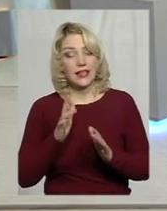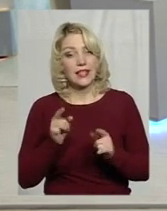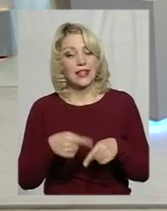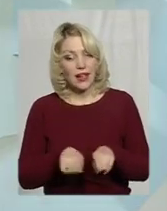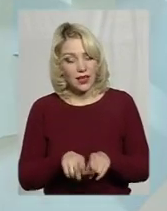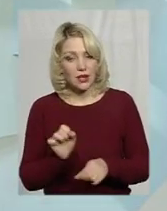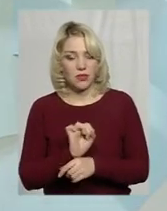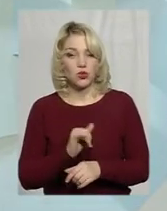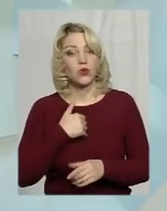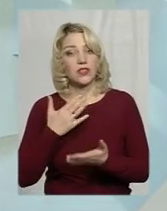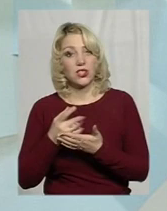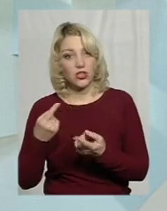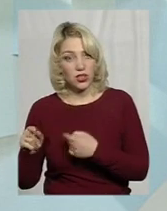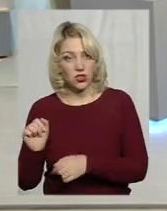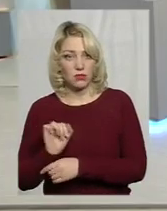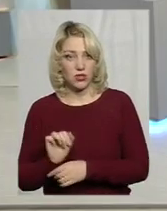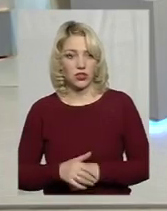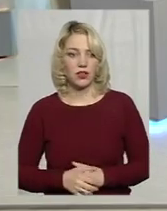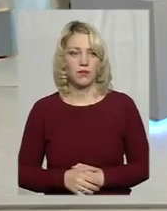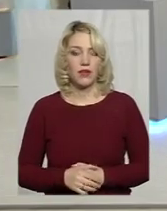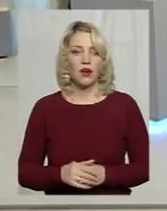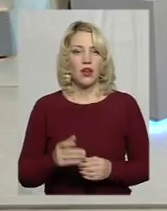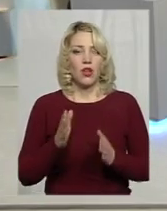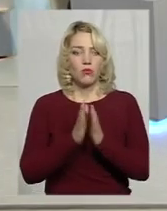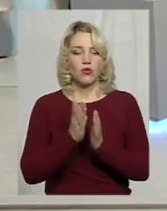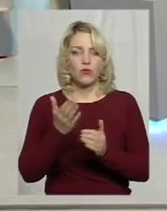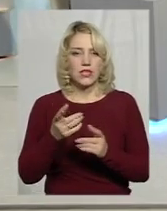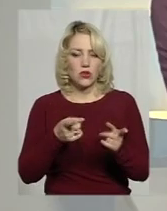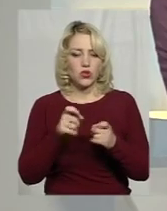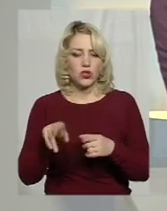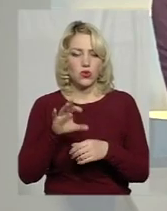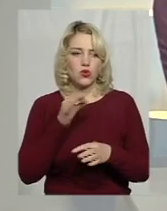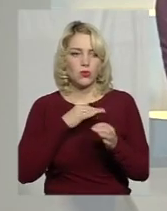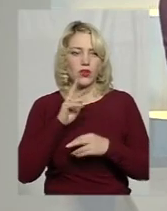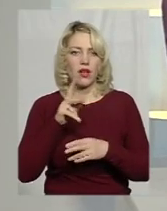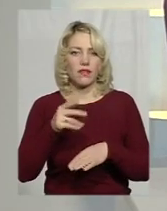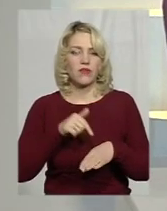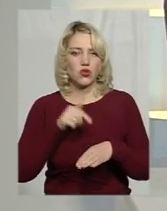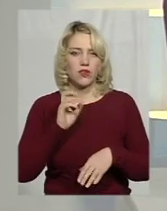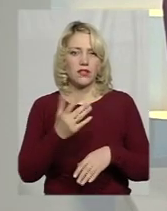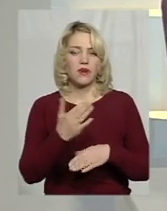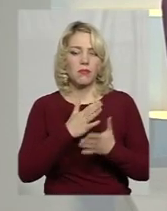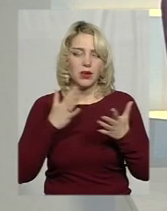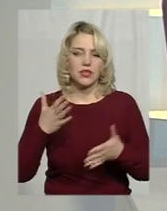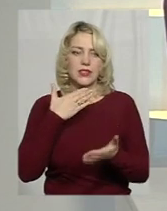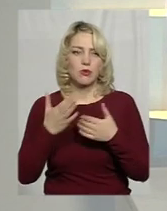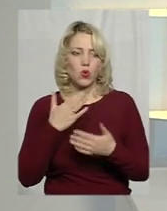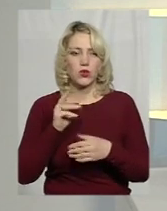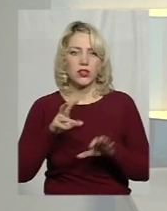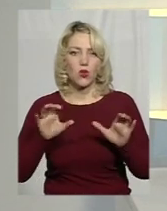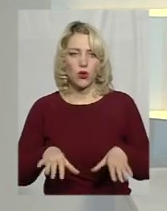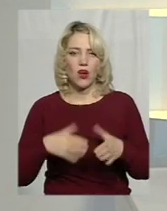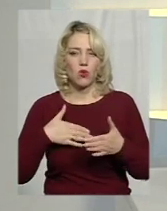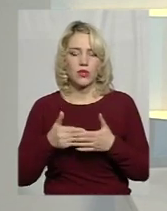оформляються, але поки... Пане Максиме, проши вас долучатися до розмови. Як ви відчуваєте, ви більше контактуєтеся, спілкуєтеся, як голова